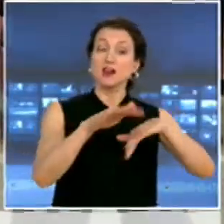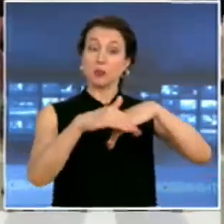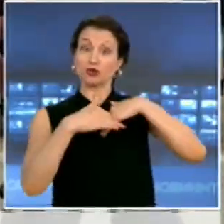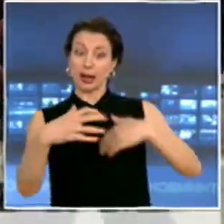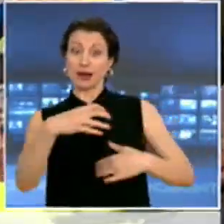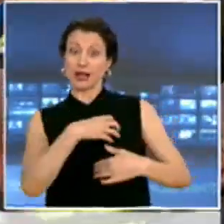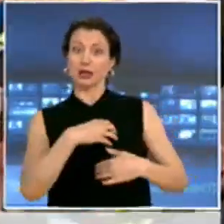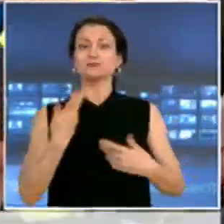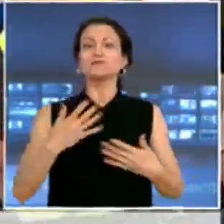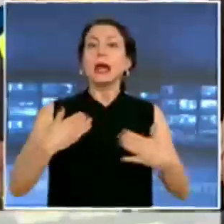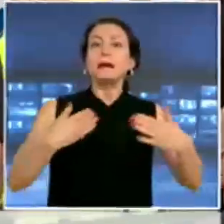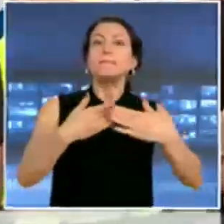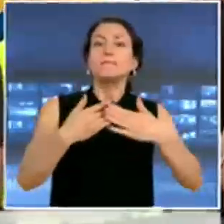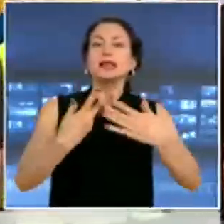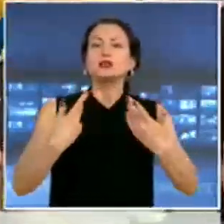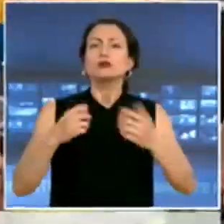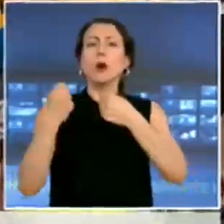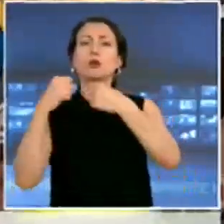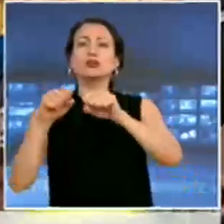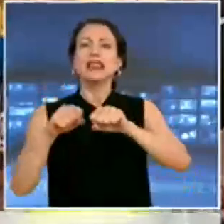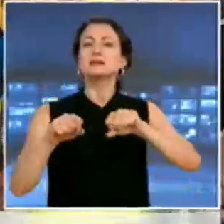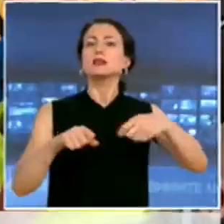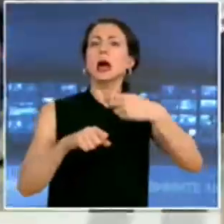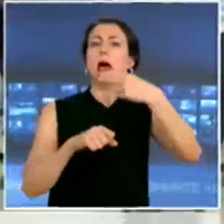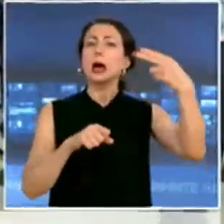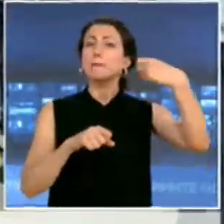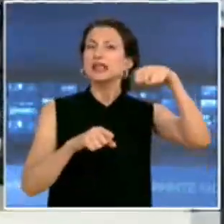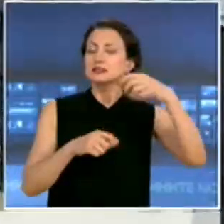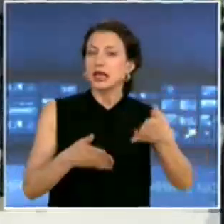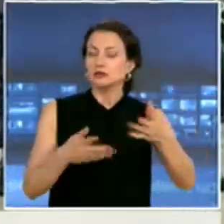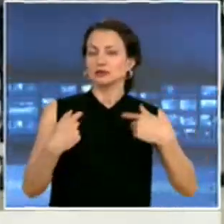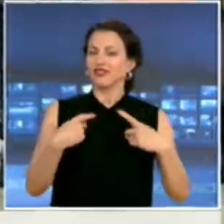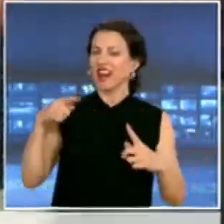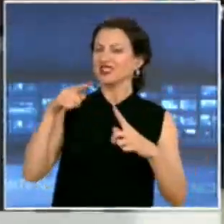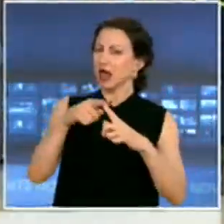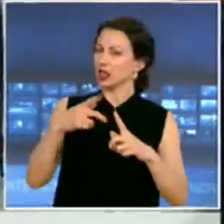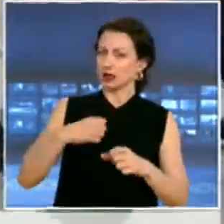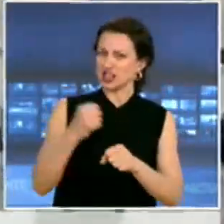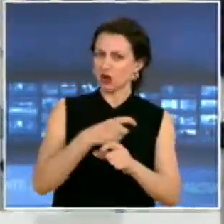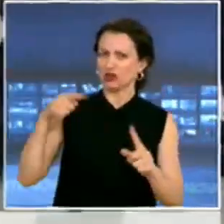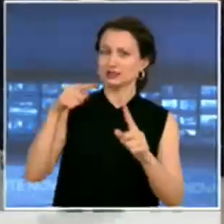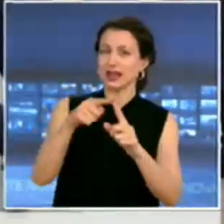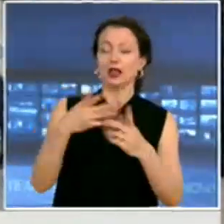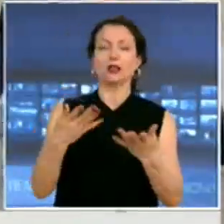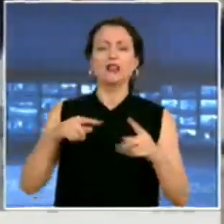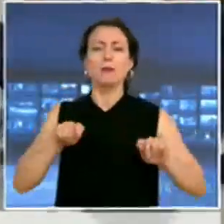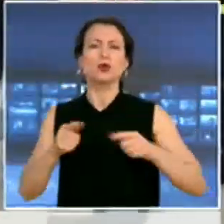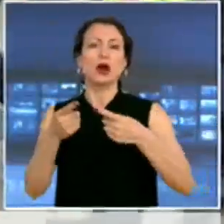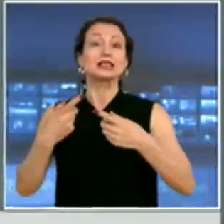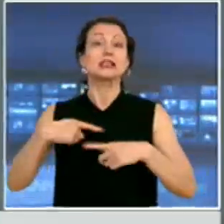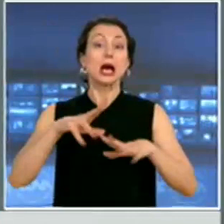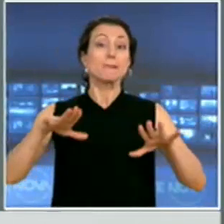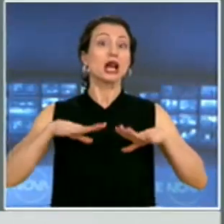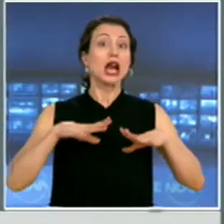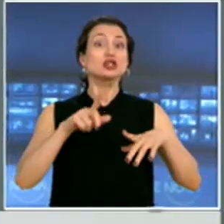пред президентството, било, цитирам, целенасочена и недопустима провокация към гражданския мир, заяви президентът Ромен Радев.